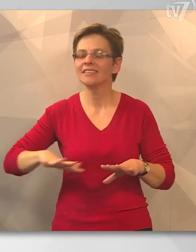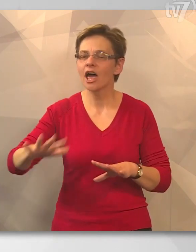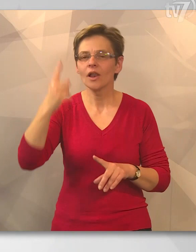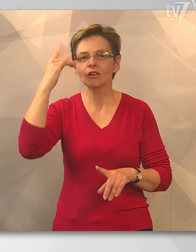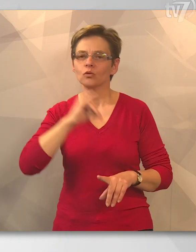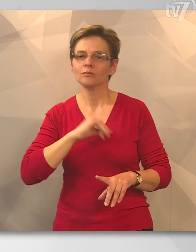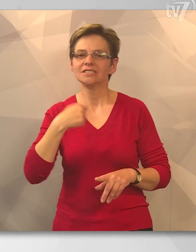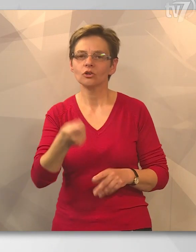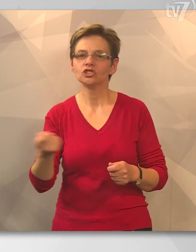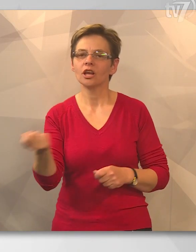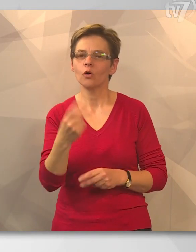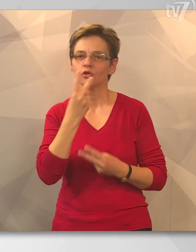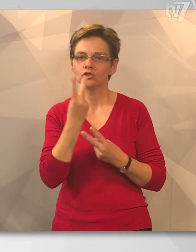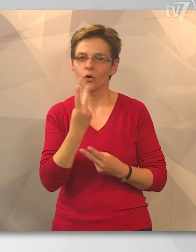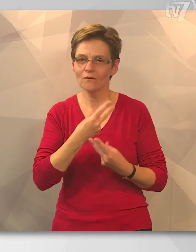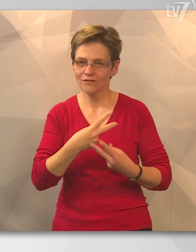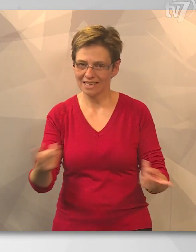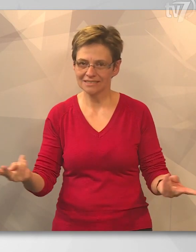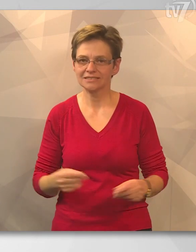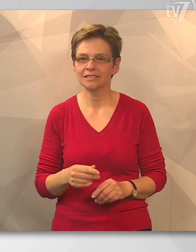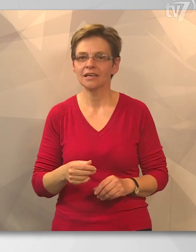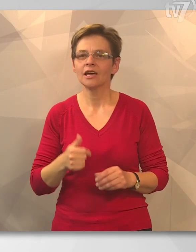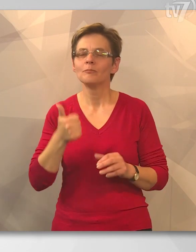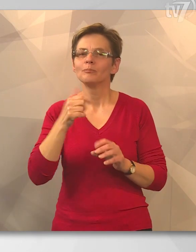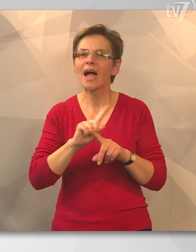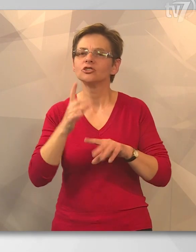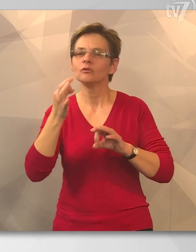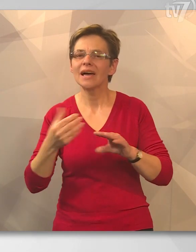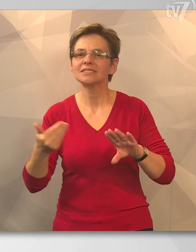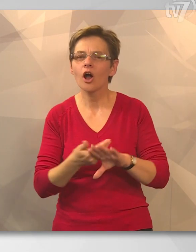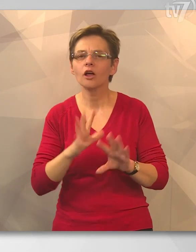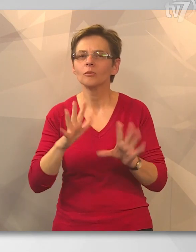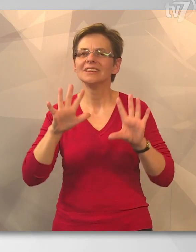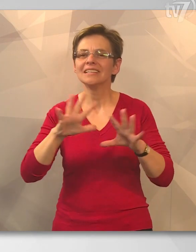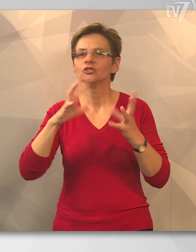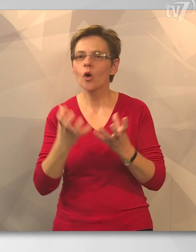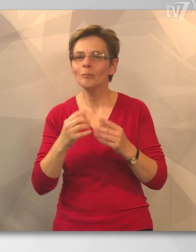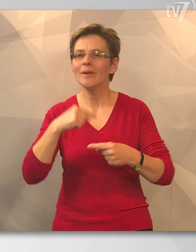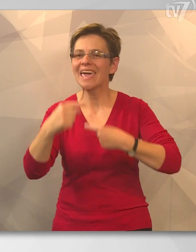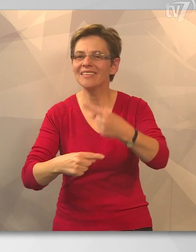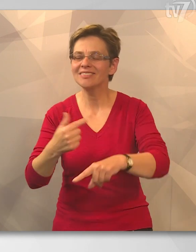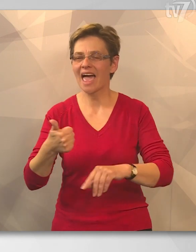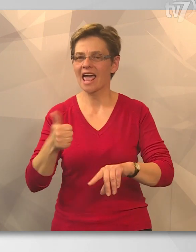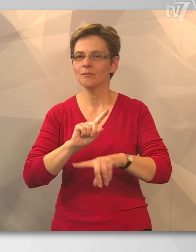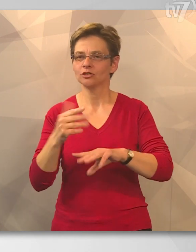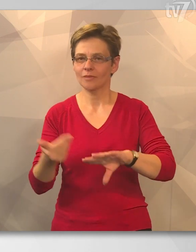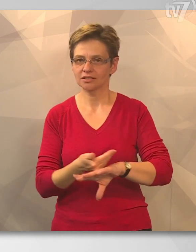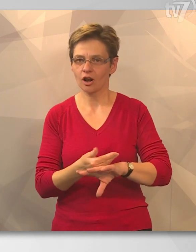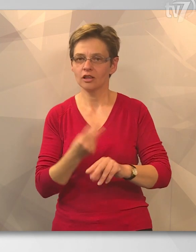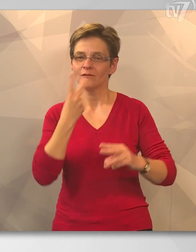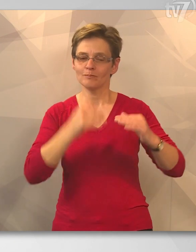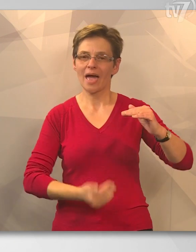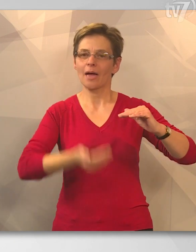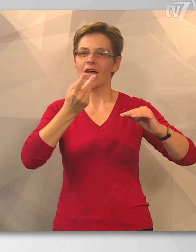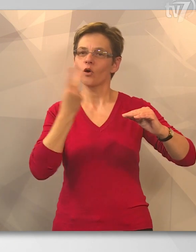területen biztosítja az öntözővíz ellátást. Kedden másodpercenként közel 10 köbméter víz haladt keresztül rajta.